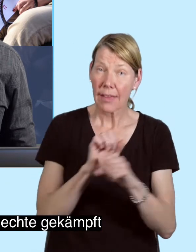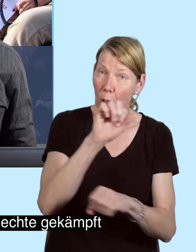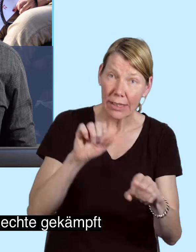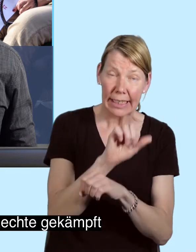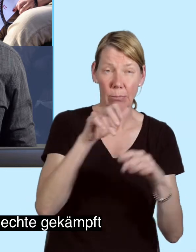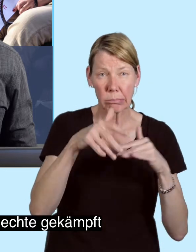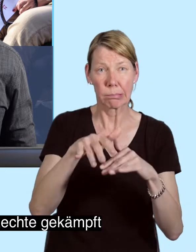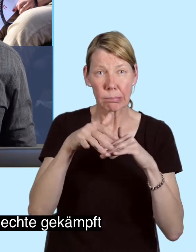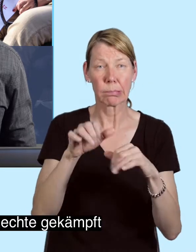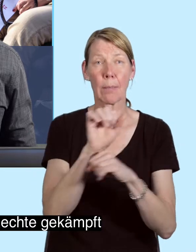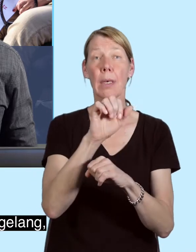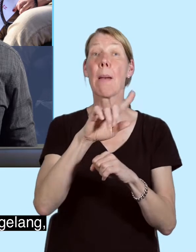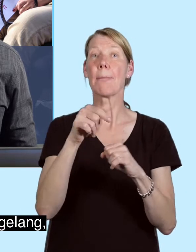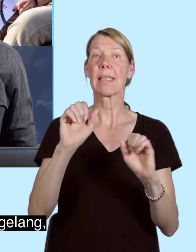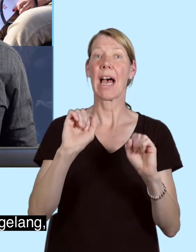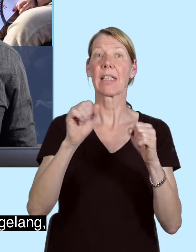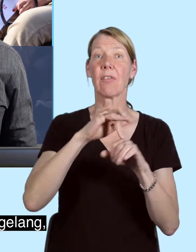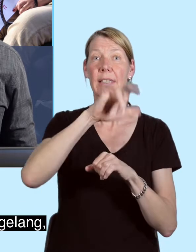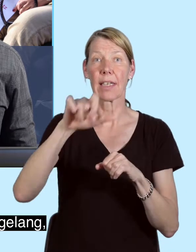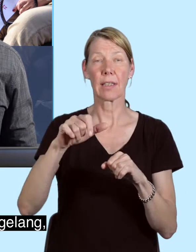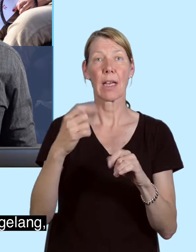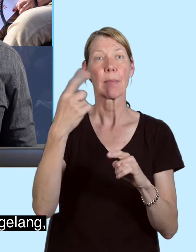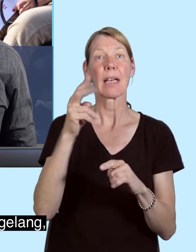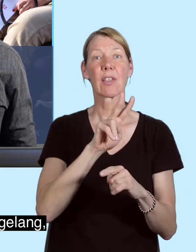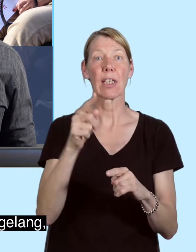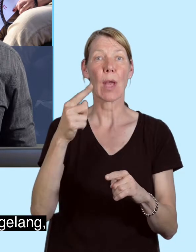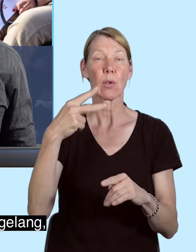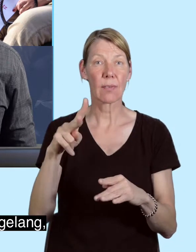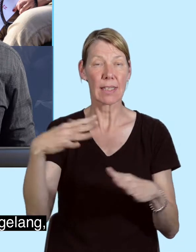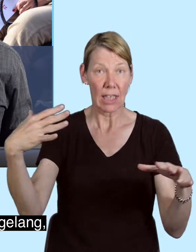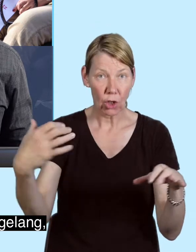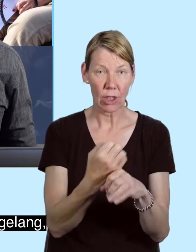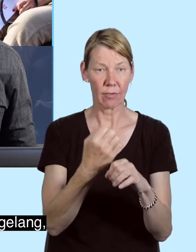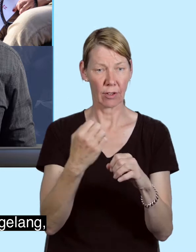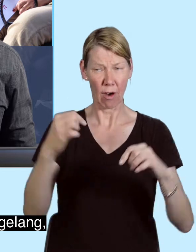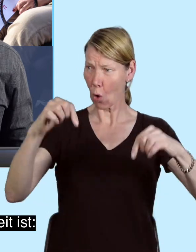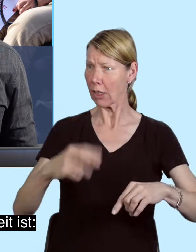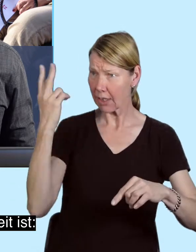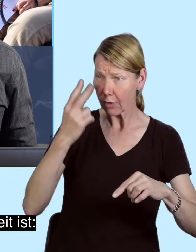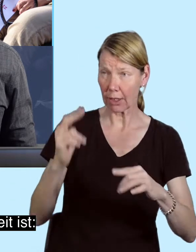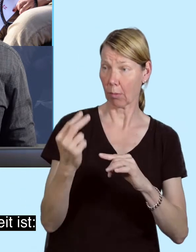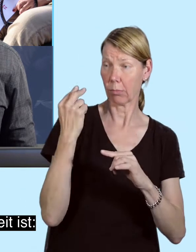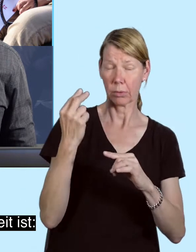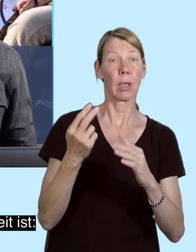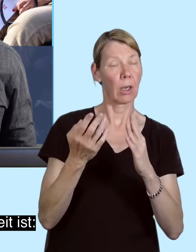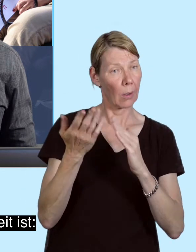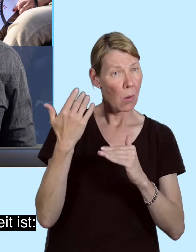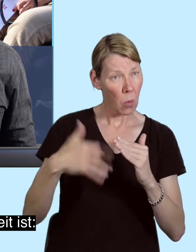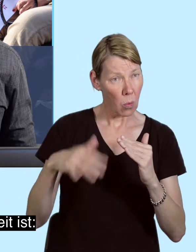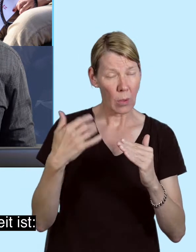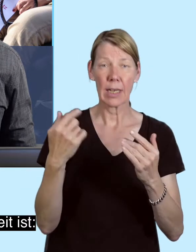demonstriert und für ihre Rechte gekämpft, bis den Aktivistinnen im Jahre 2021 endlich gelang, was für uns heute eine